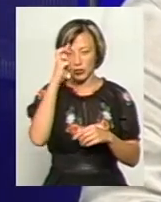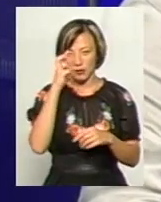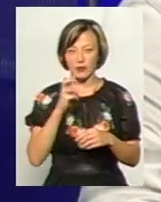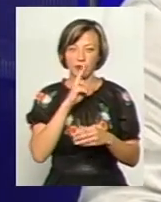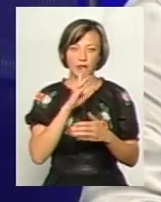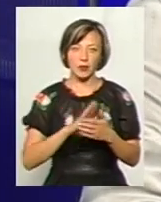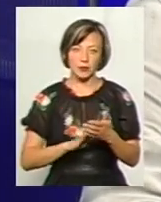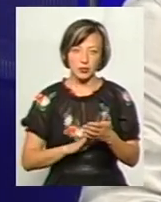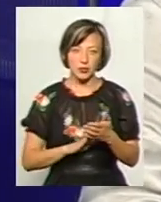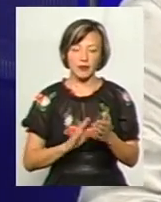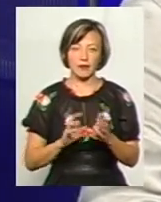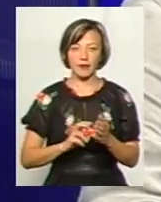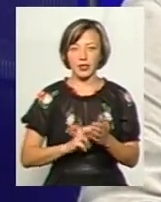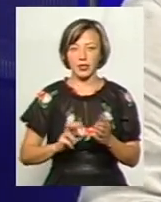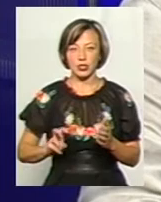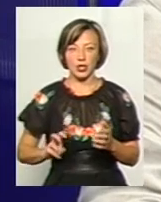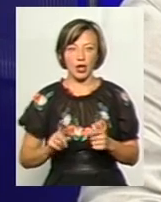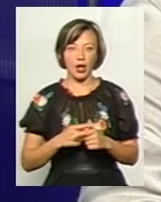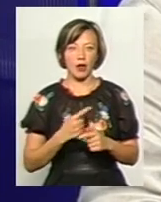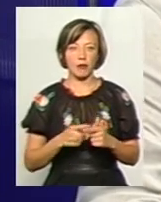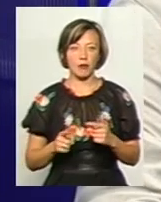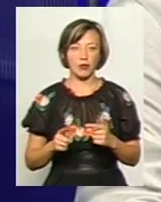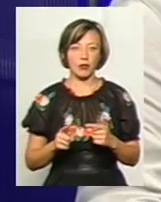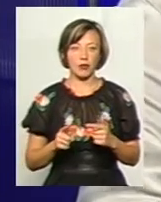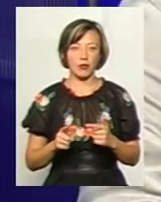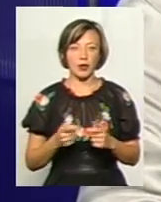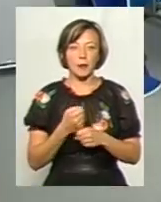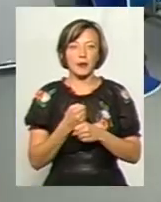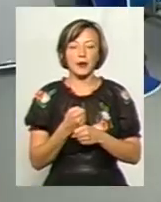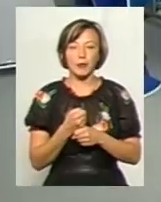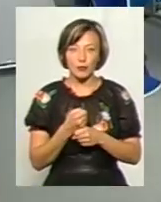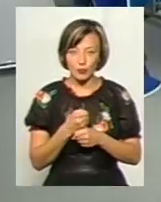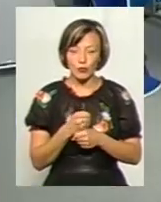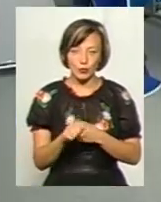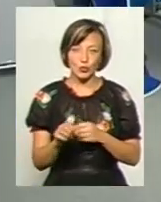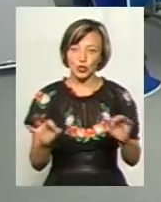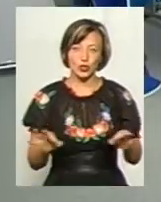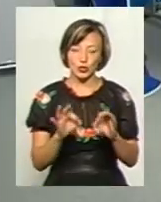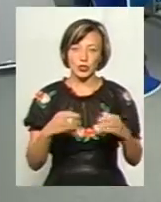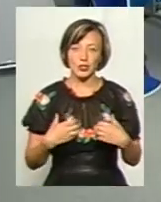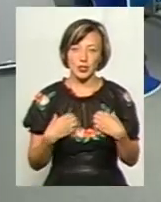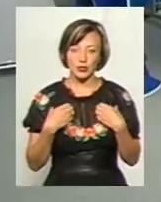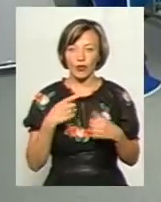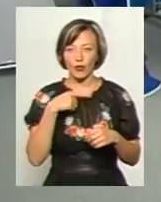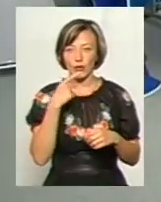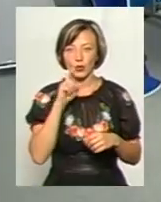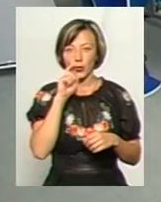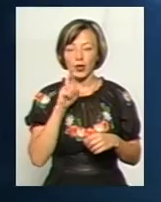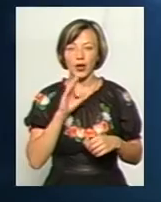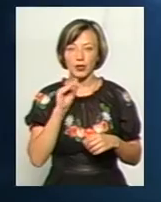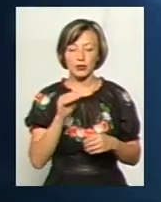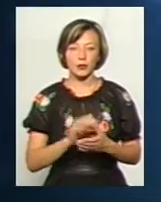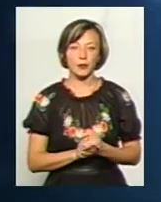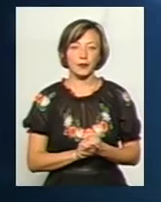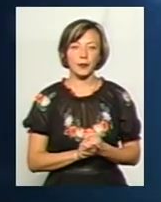Вибачте, відійшли, або все-таки примусили слово, нічого страшного, говорити українською.